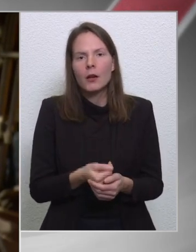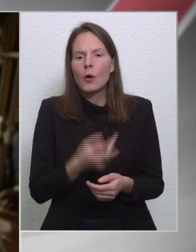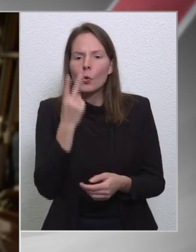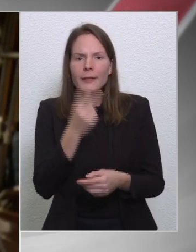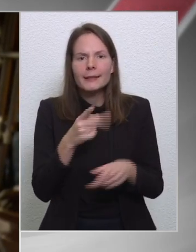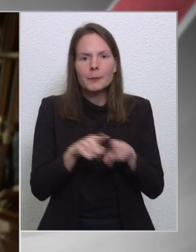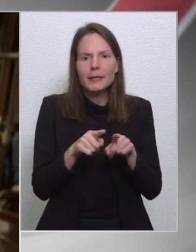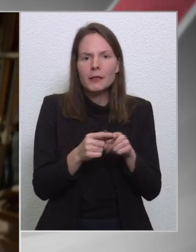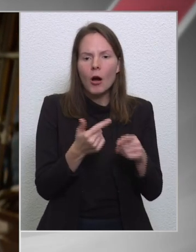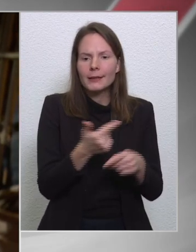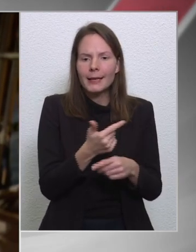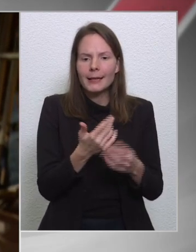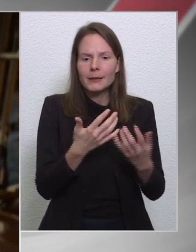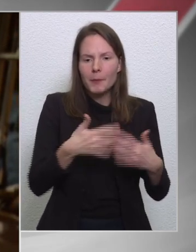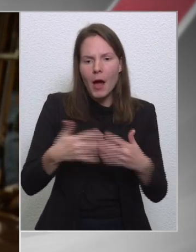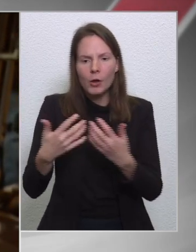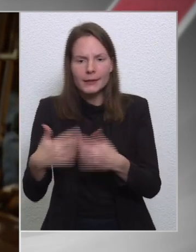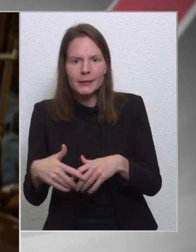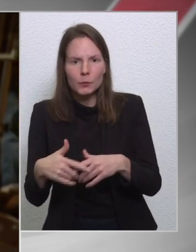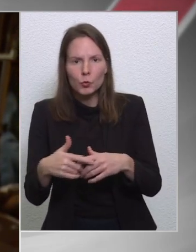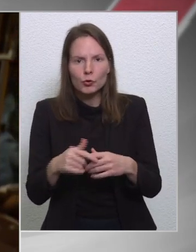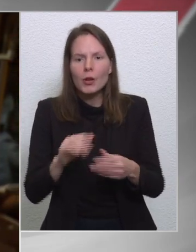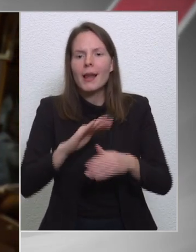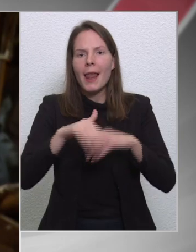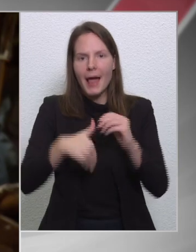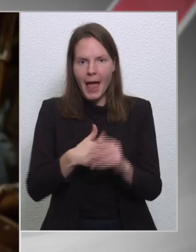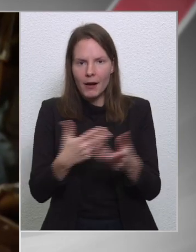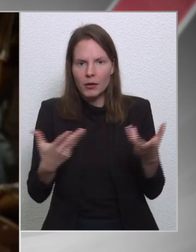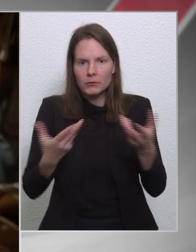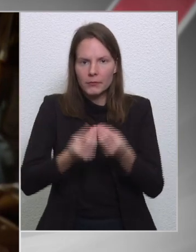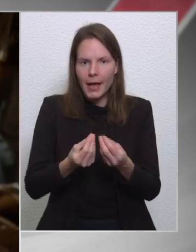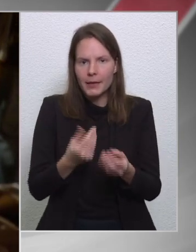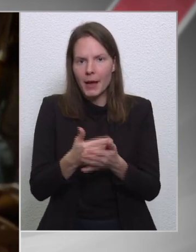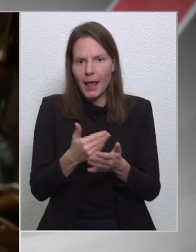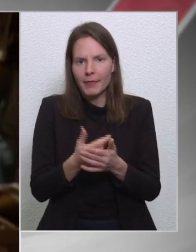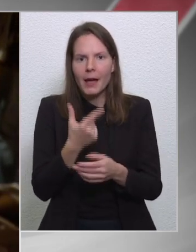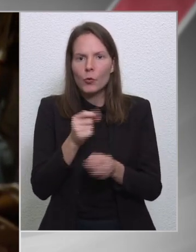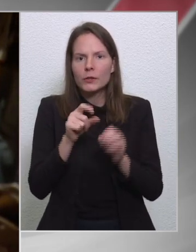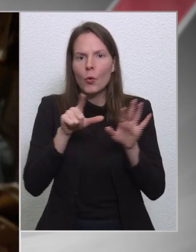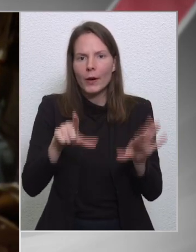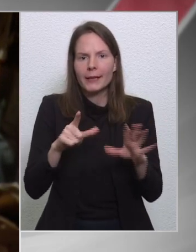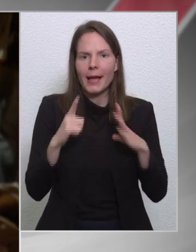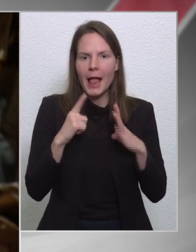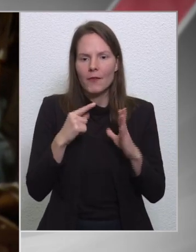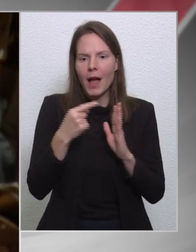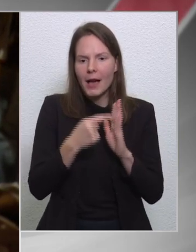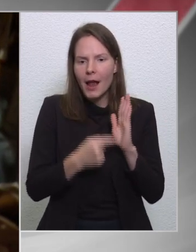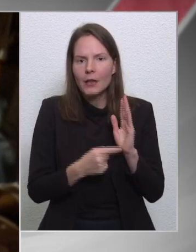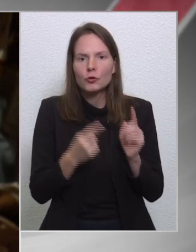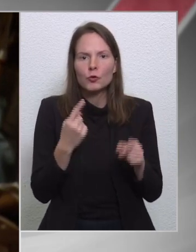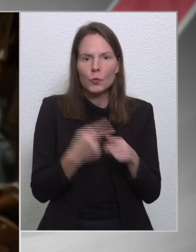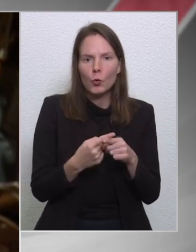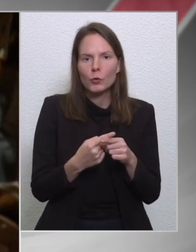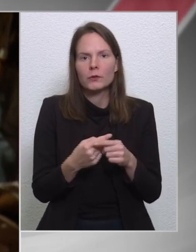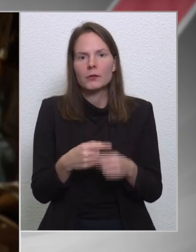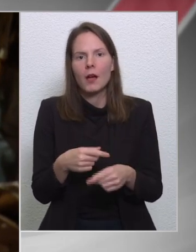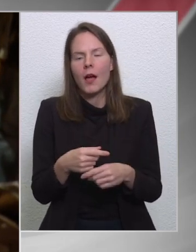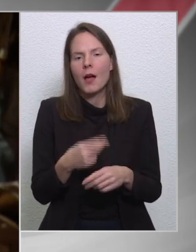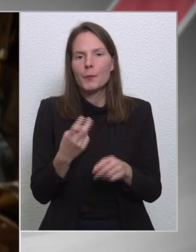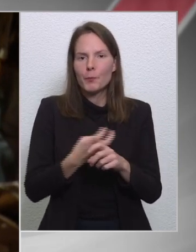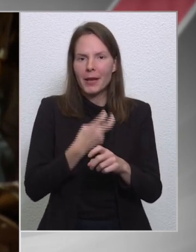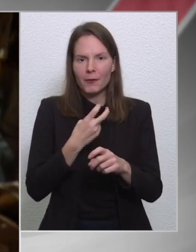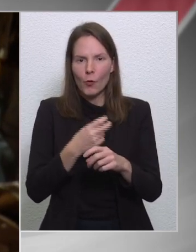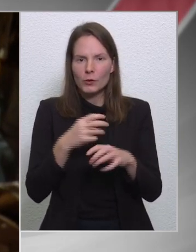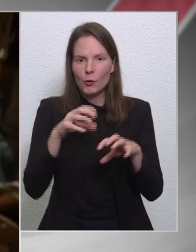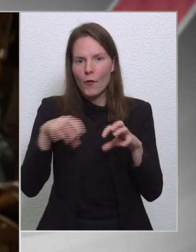mechanizmustak a lejárat, tehát ezzel a 27 elvárással, köztük a szupermérföldkövekkel, és hogy a jogállami mechanizmus,